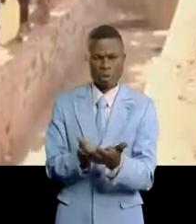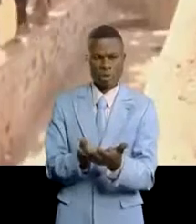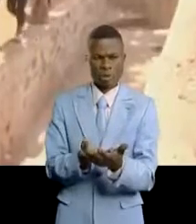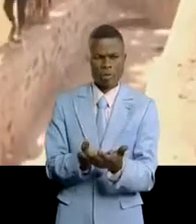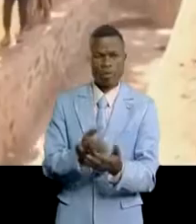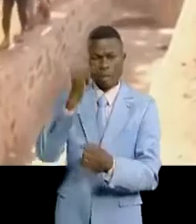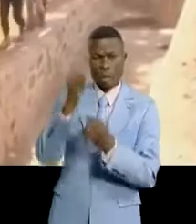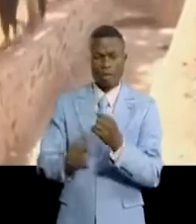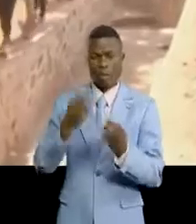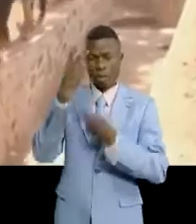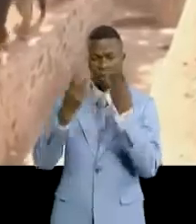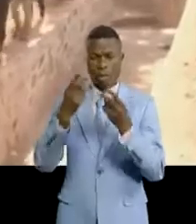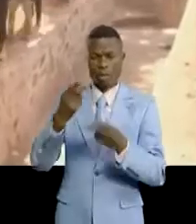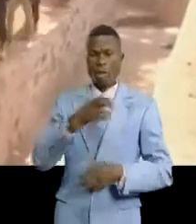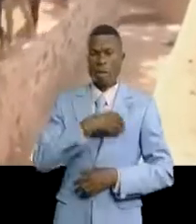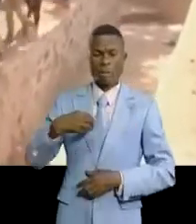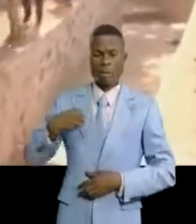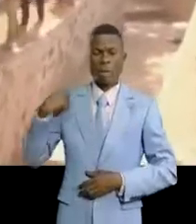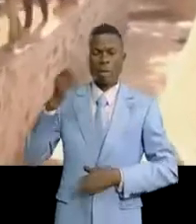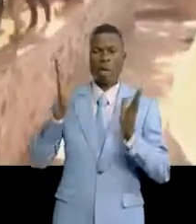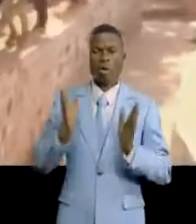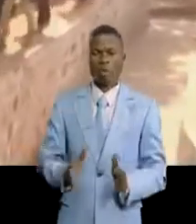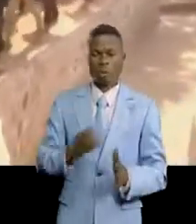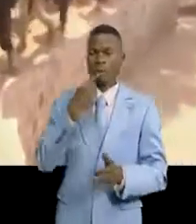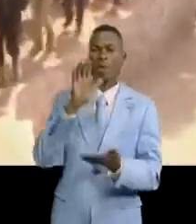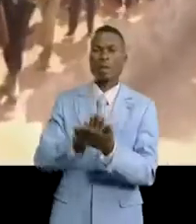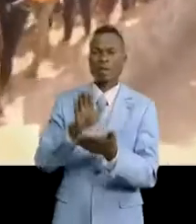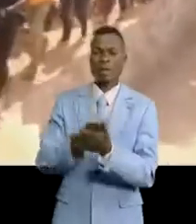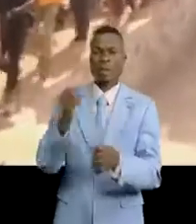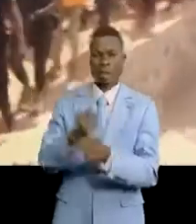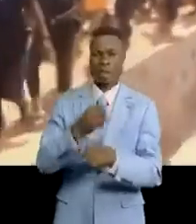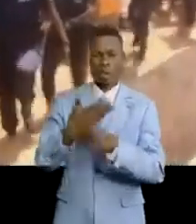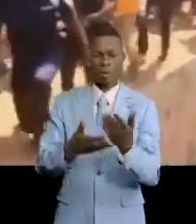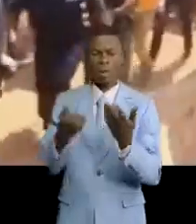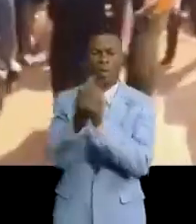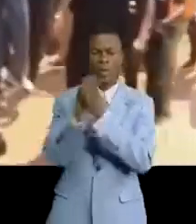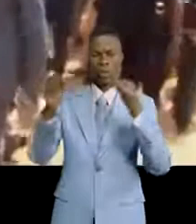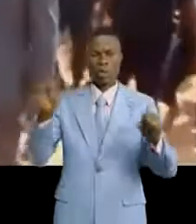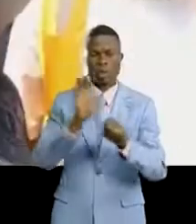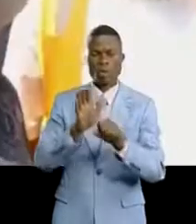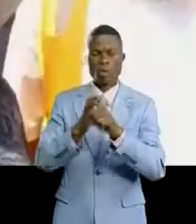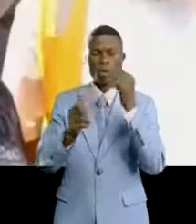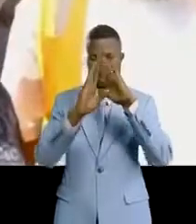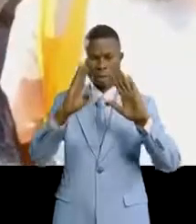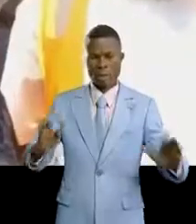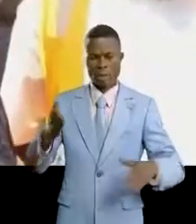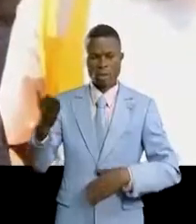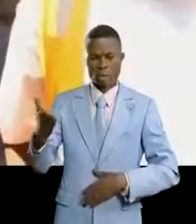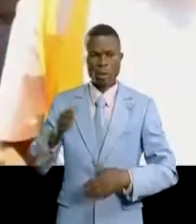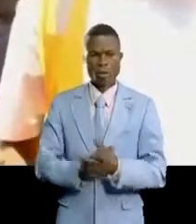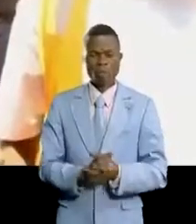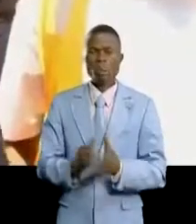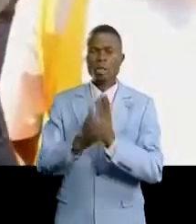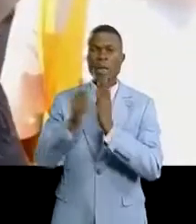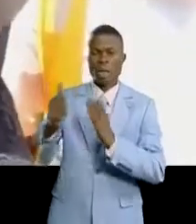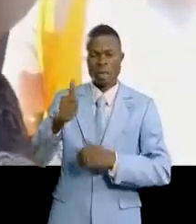cette visite, la gouverneure de province intérimaire a félicité les travaux faits qui ont sauvé des habitations. La qualité est bonne parce qu'ils ont des